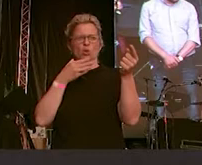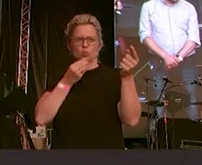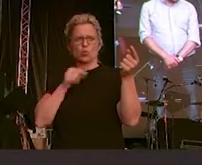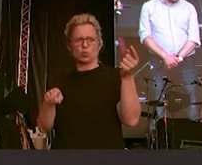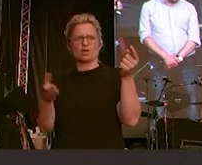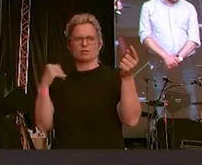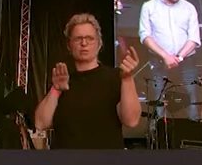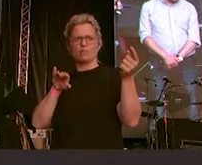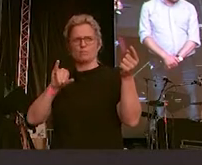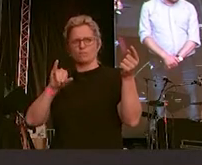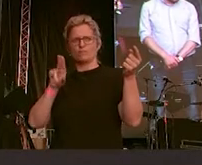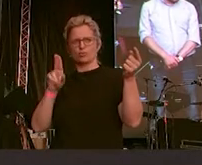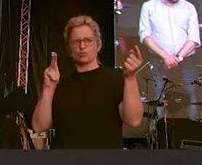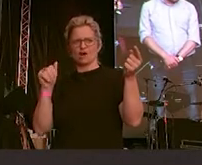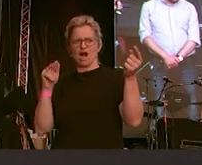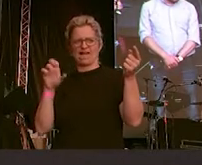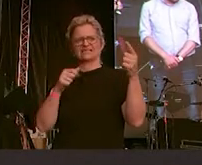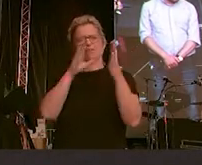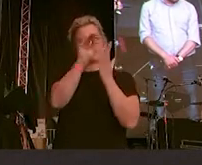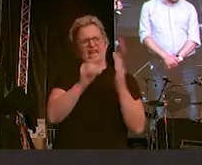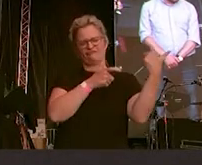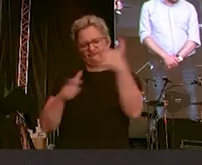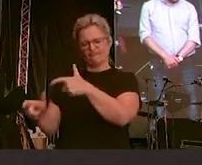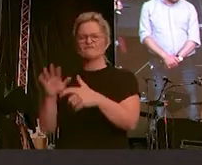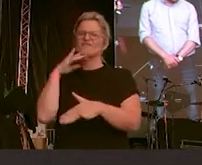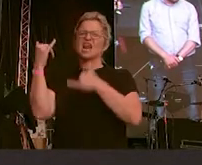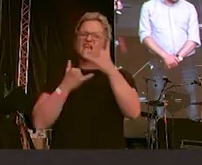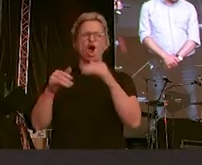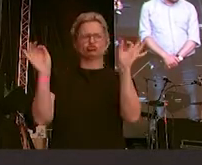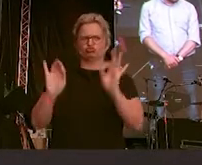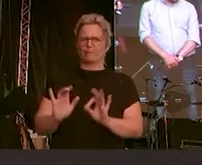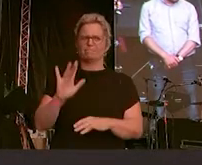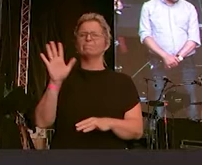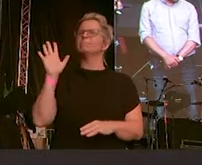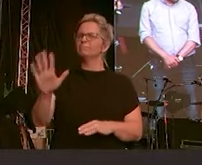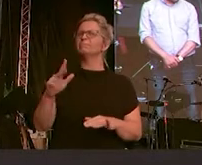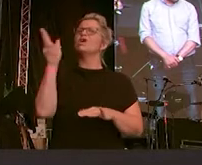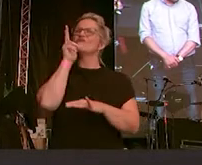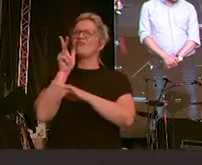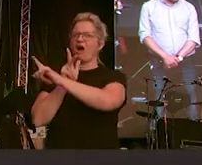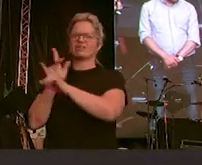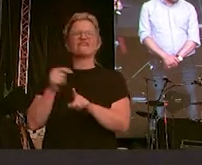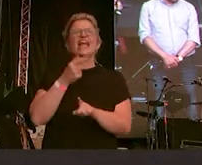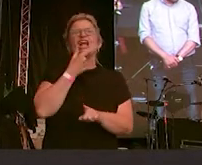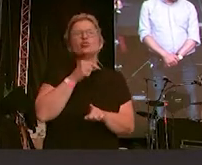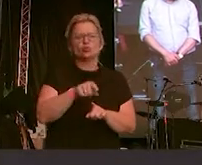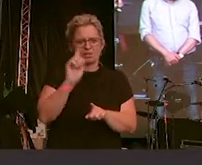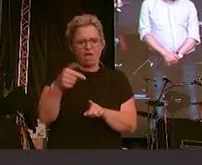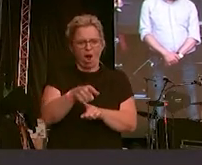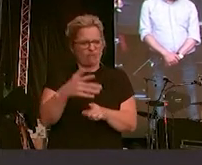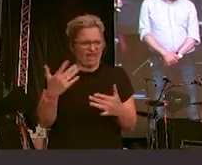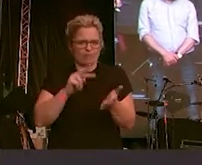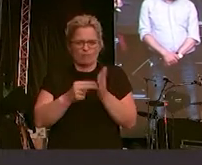Hinter beiden lagen schwere Jahre. Mein Vater war wegen seiner Heirat mit einer Jüdin und seiner politischen